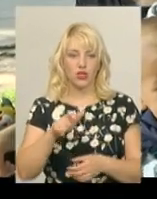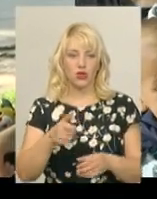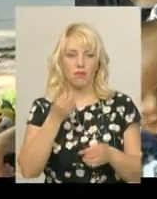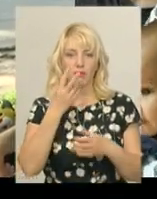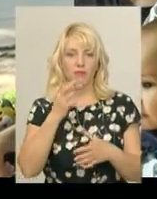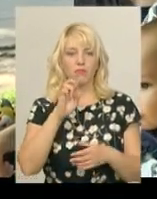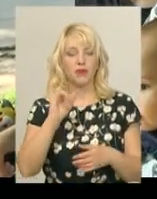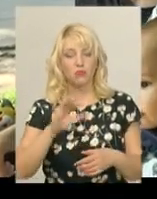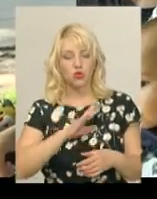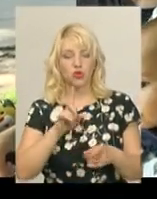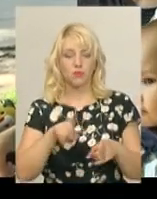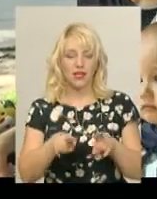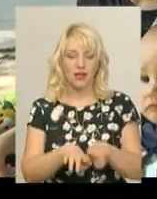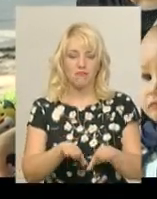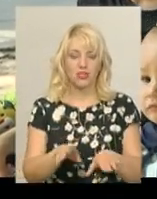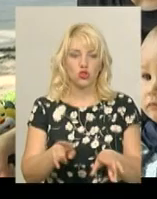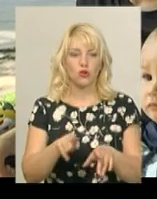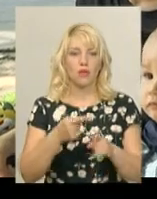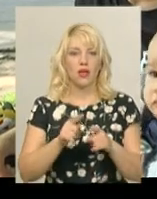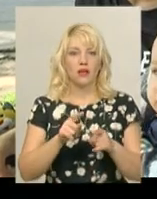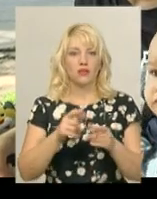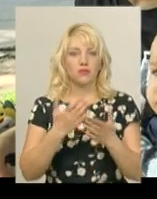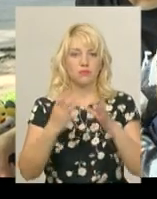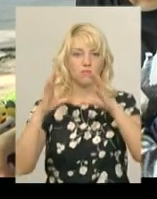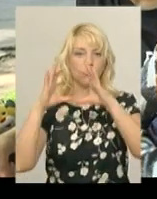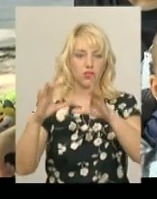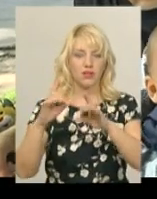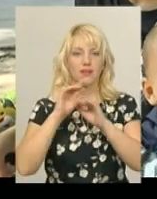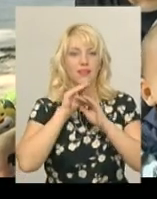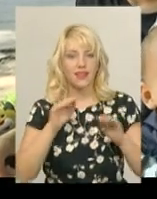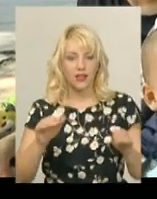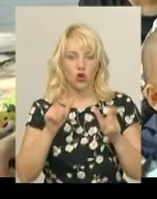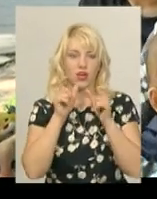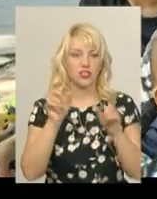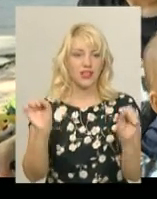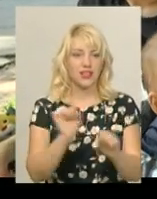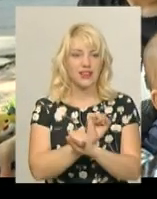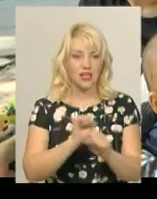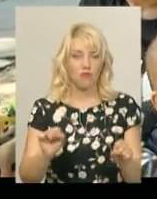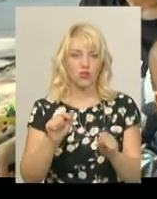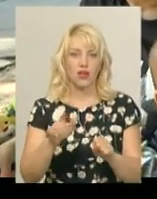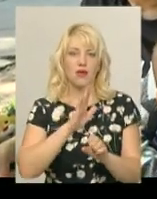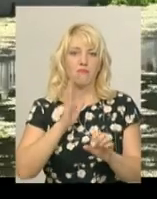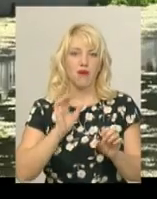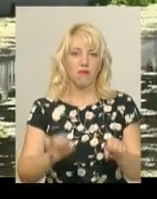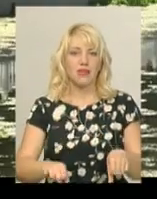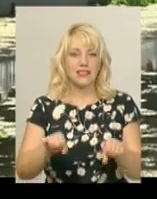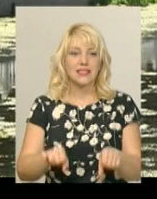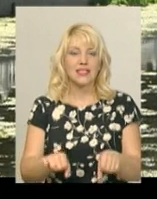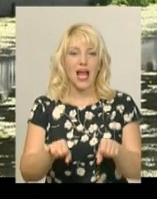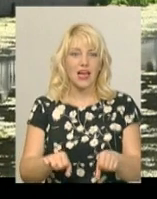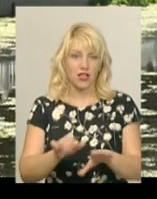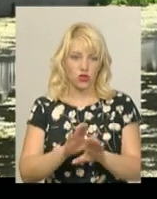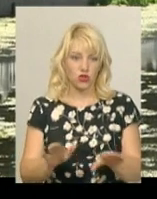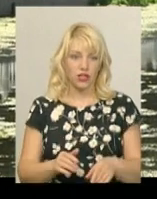якесь таке місце, можливо, з якоюсь позначкою, що тут тихенько кричати не можна. там будуть знаходитись тільки мами з калясочками. Хмельницький